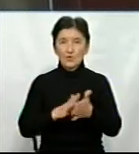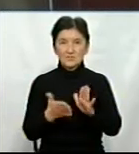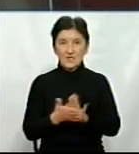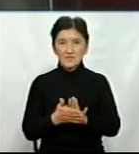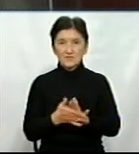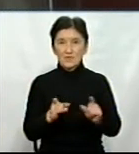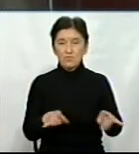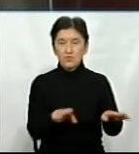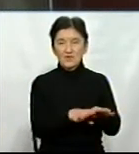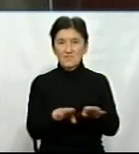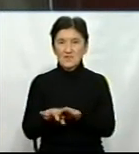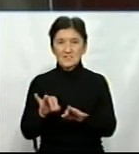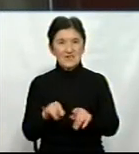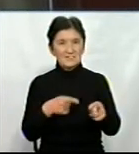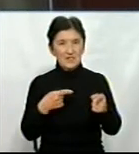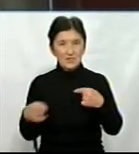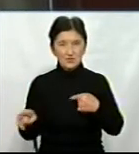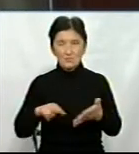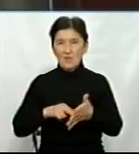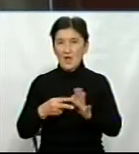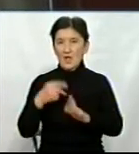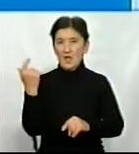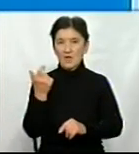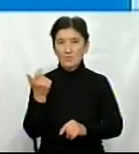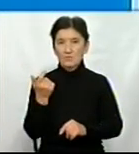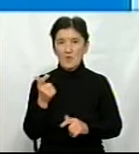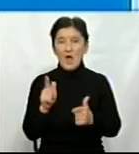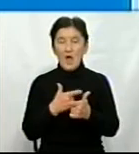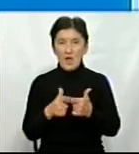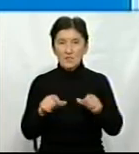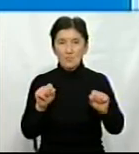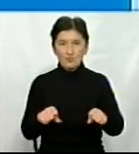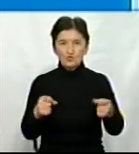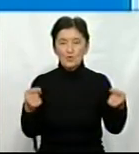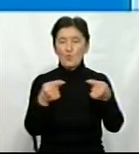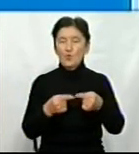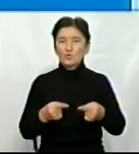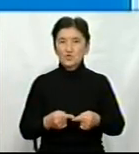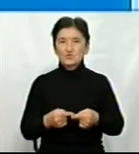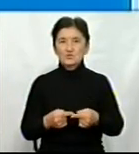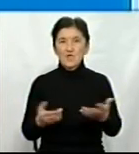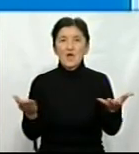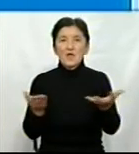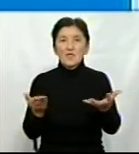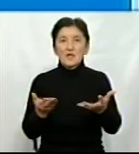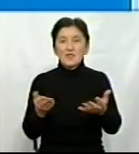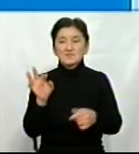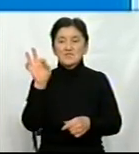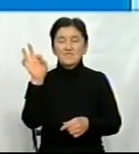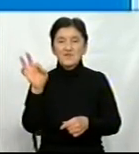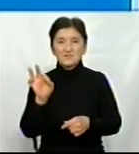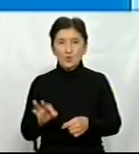з іншими галузями економіки нашої області. А ми можемо уточнити з вами, як хоч якийсь відсоток з цих